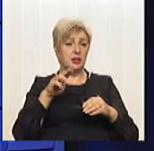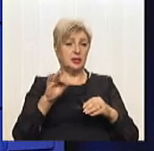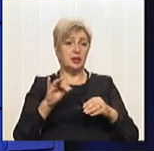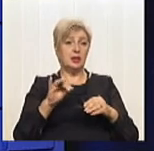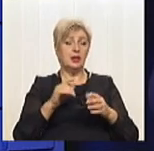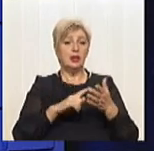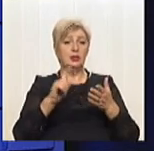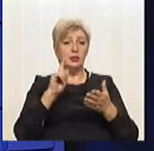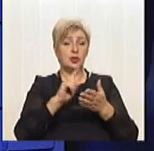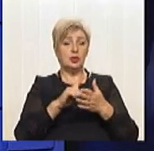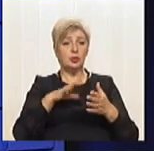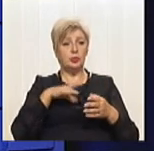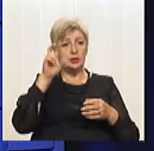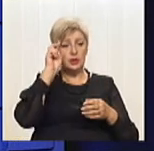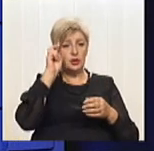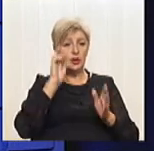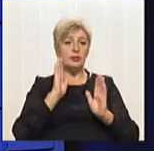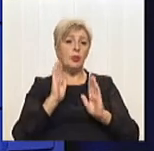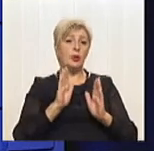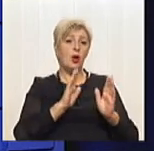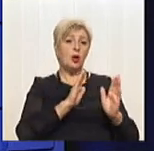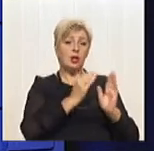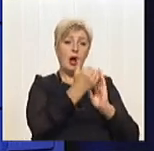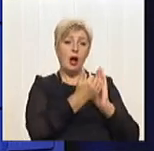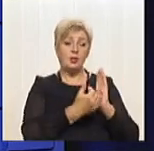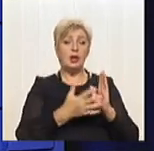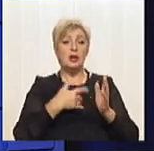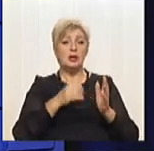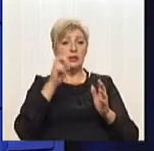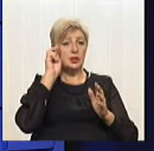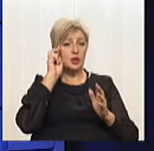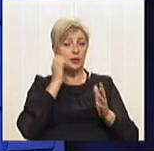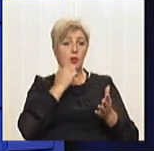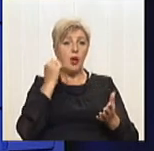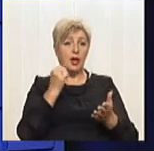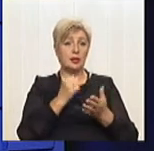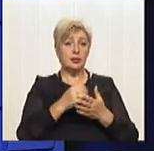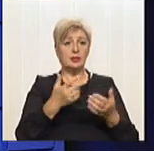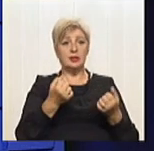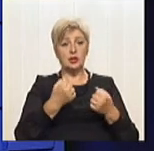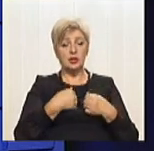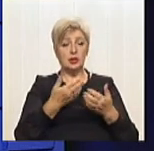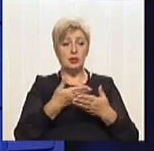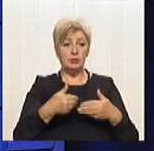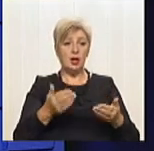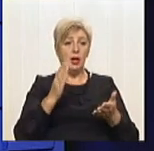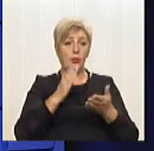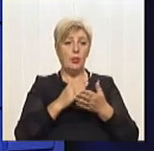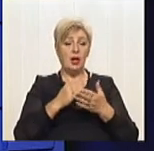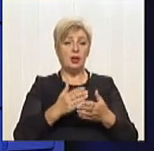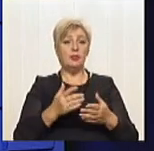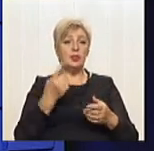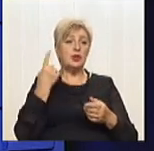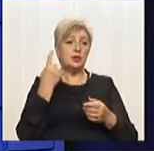державна програма з державними гарантіями. Але, на жаль, ми маємо єдине досягнене в поточному році,